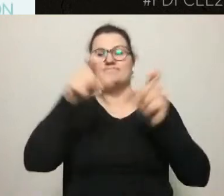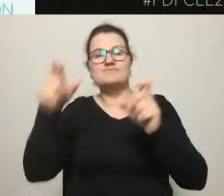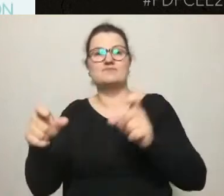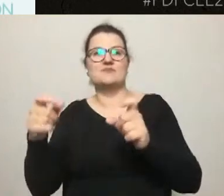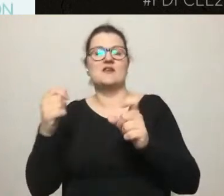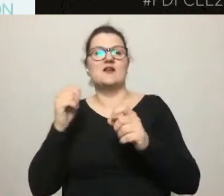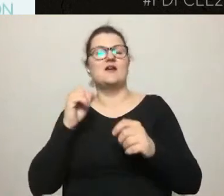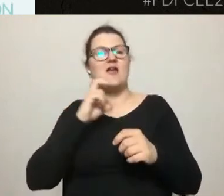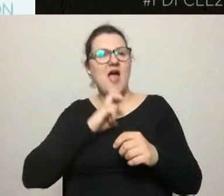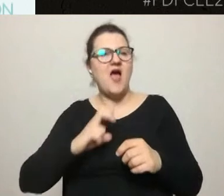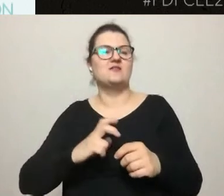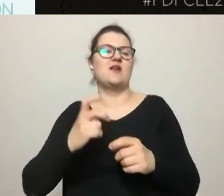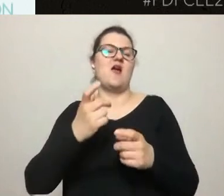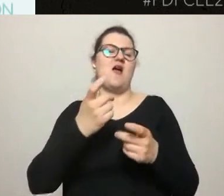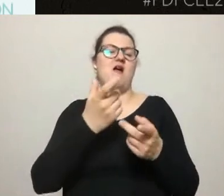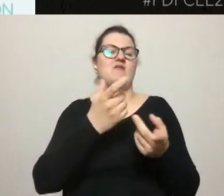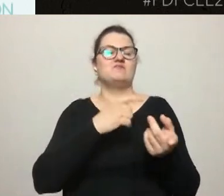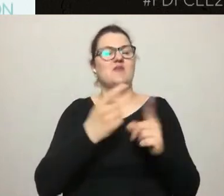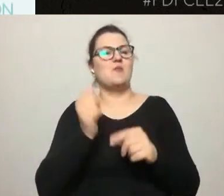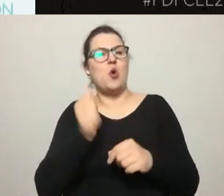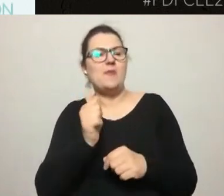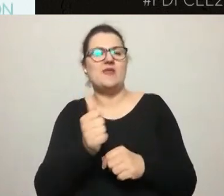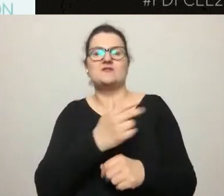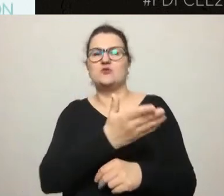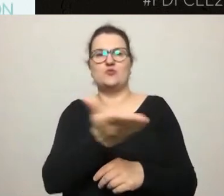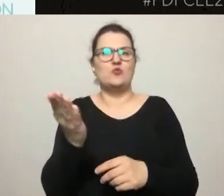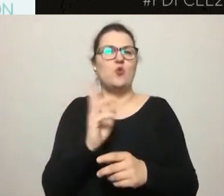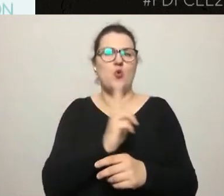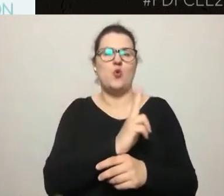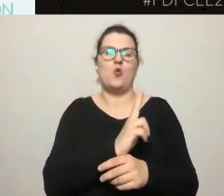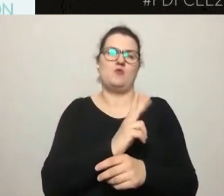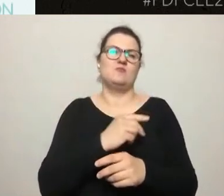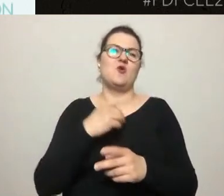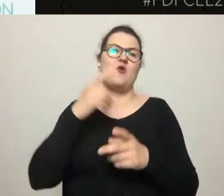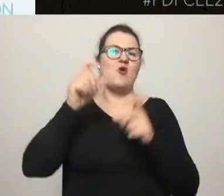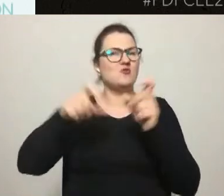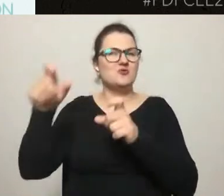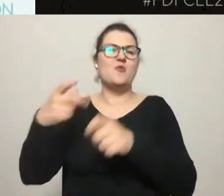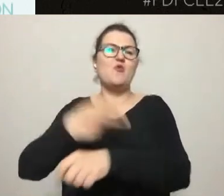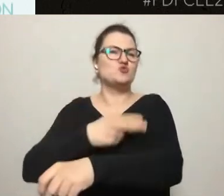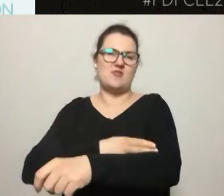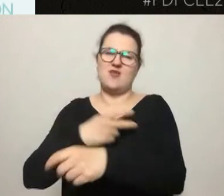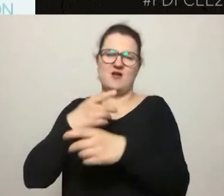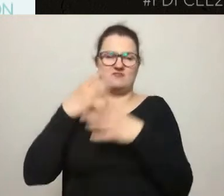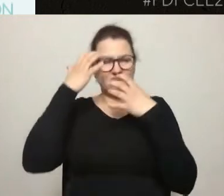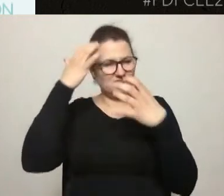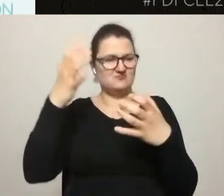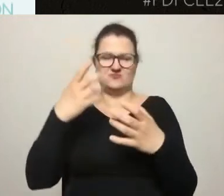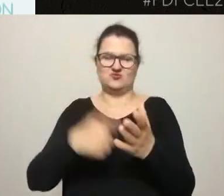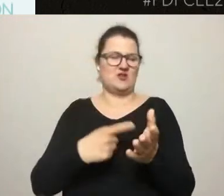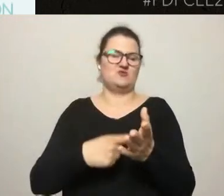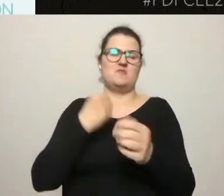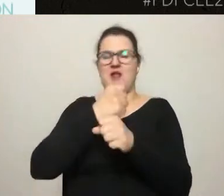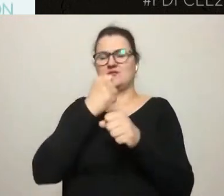Osoby pracujące w urzędach po prostu często są bardzo zapracowane różnymi innymi tematami, które pojawiają się w takiej